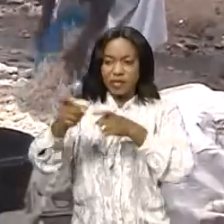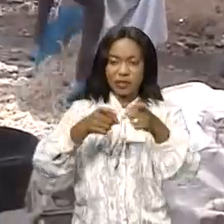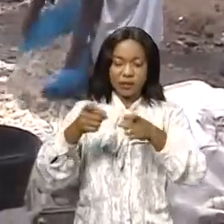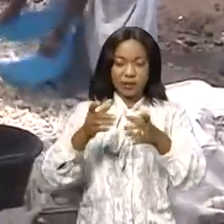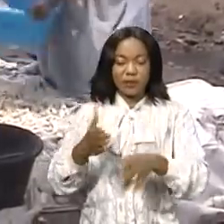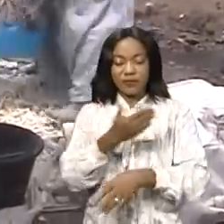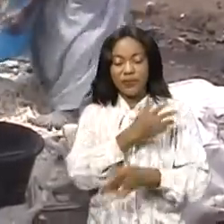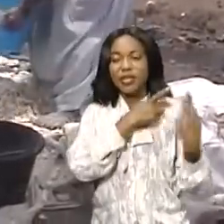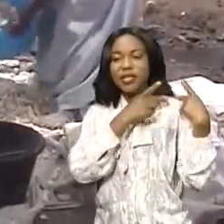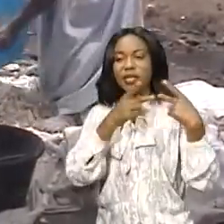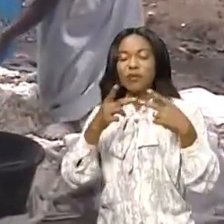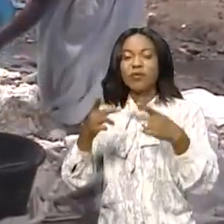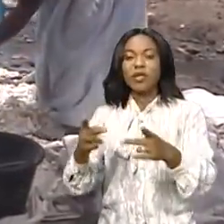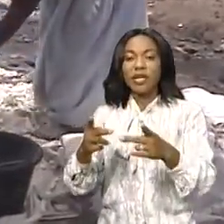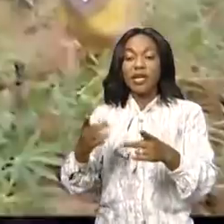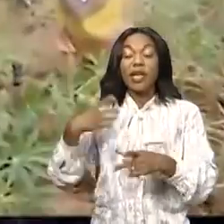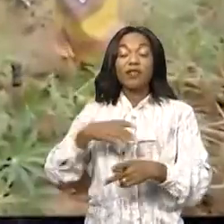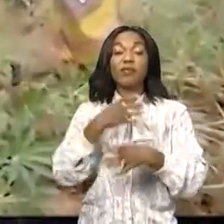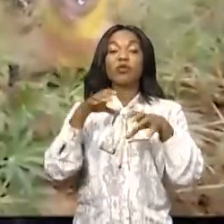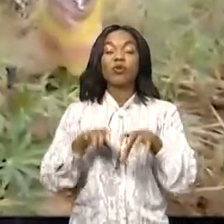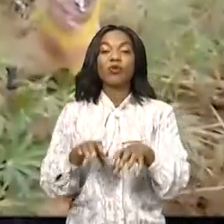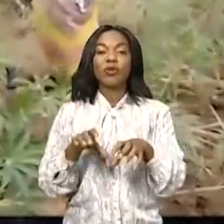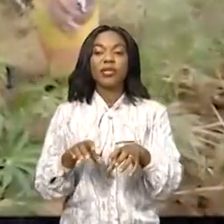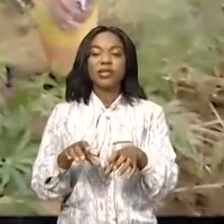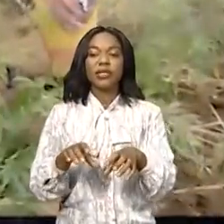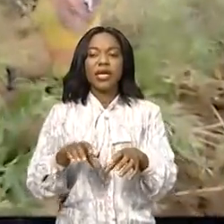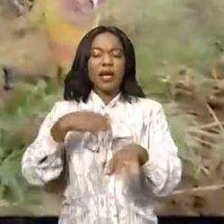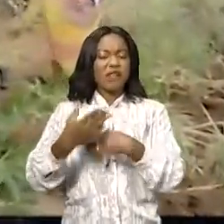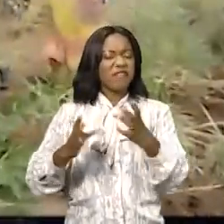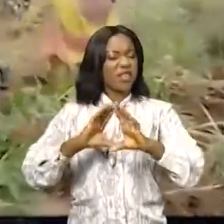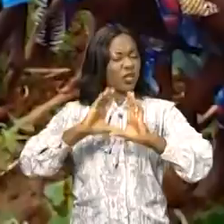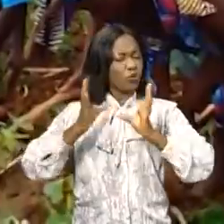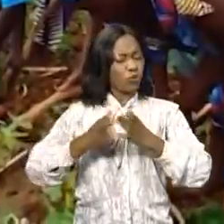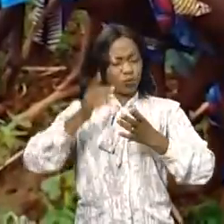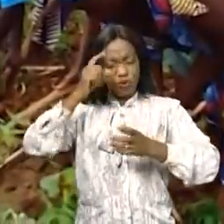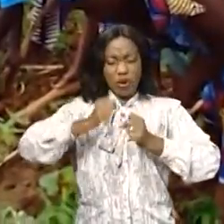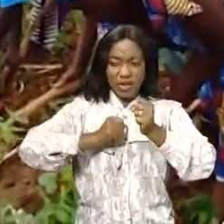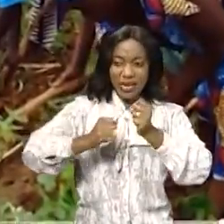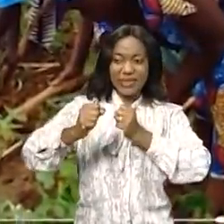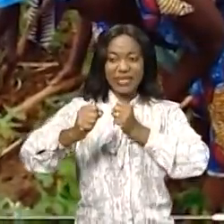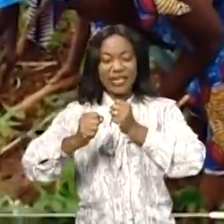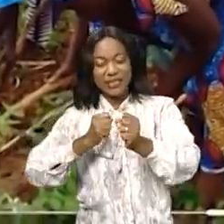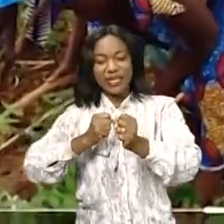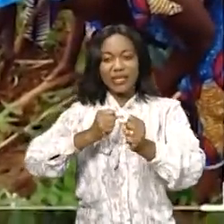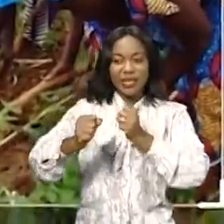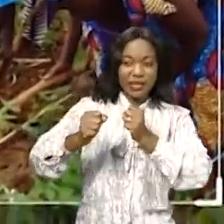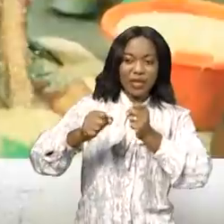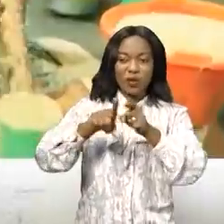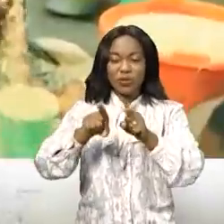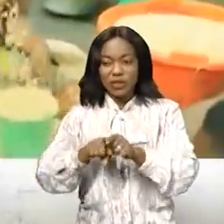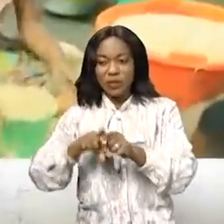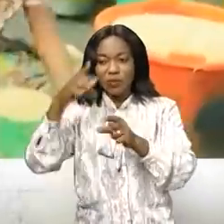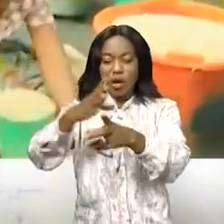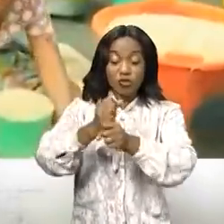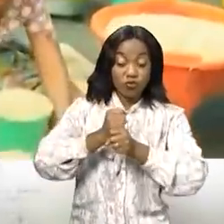C'est depuis de l'ustre que la femme congolaise jette toute sa force dans la bataille, celle de la conquête de ses droits les